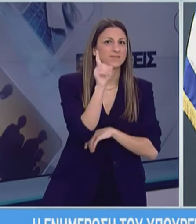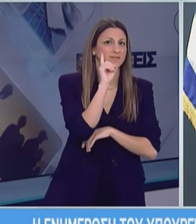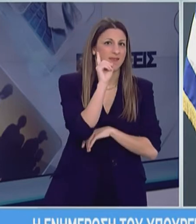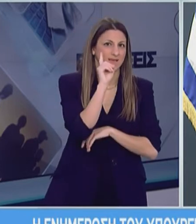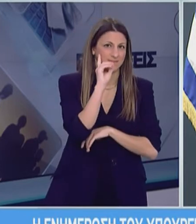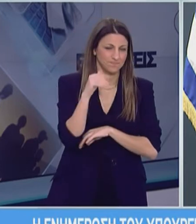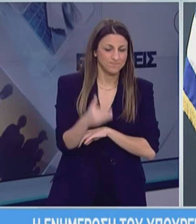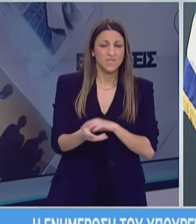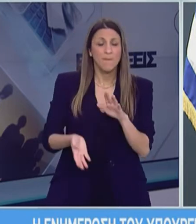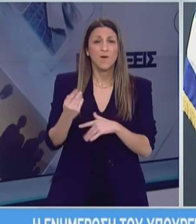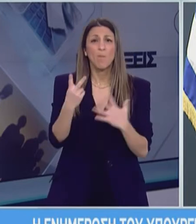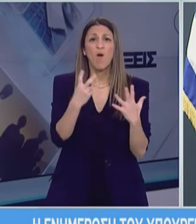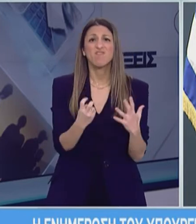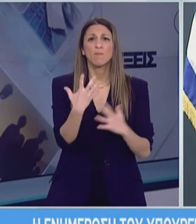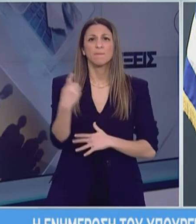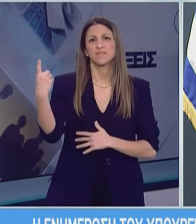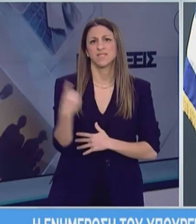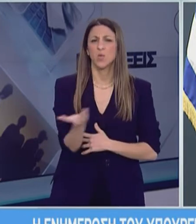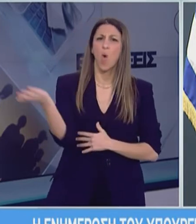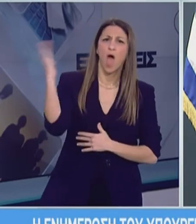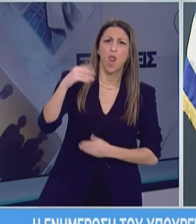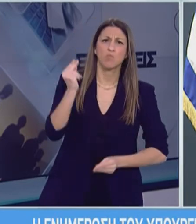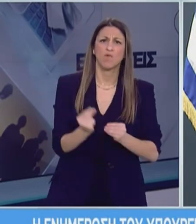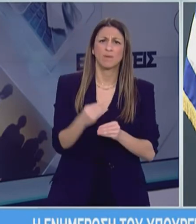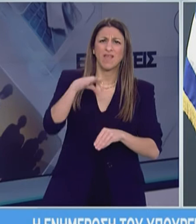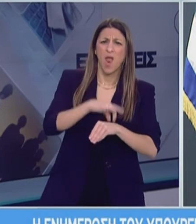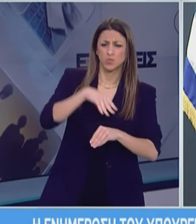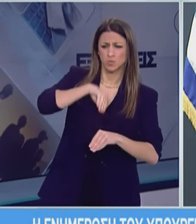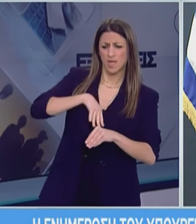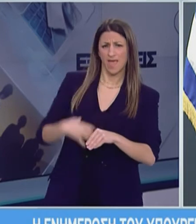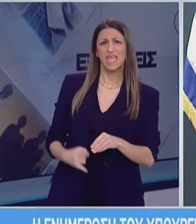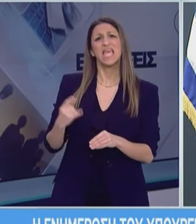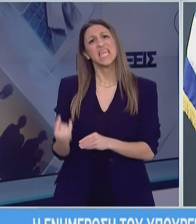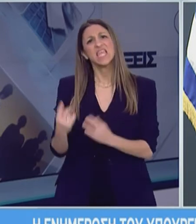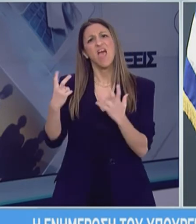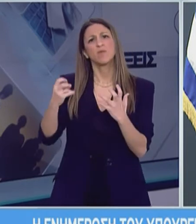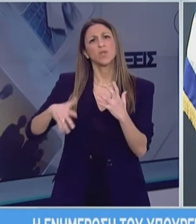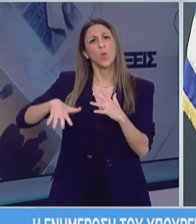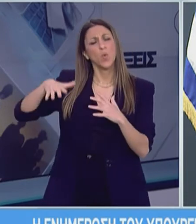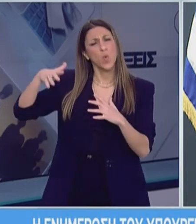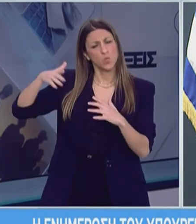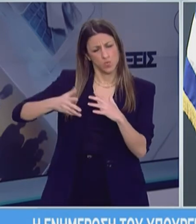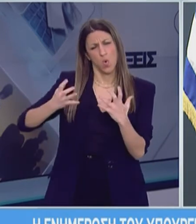Περισσότερο από το 75% έχει υποκείμενο νόσημα ή είναι ηλικιωμένοι 70 ετών και άνω.